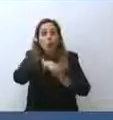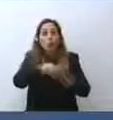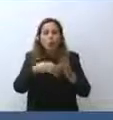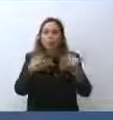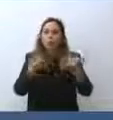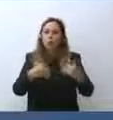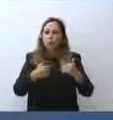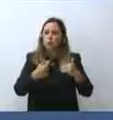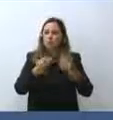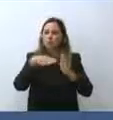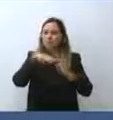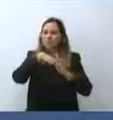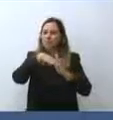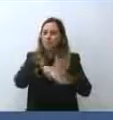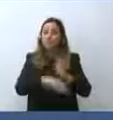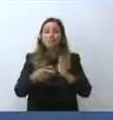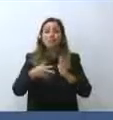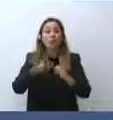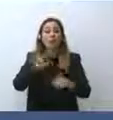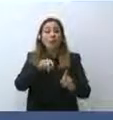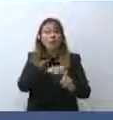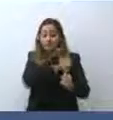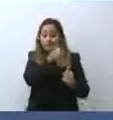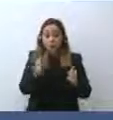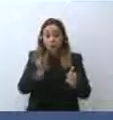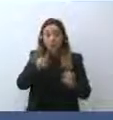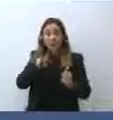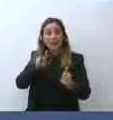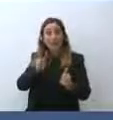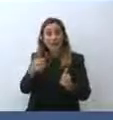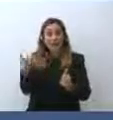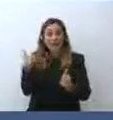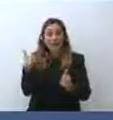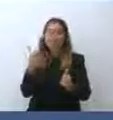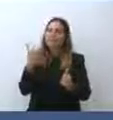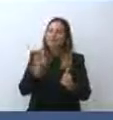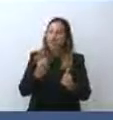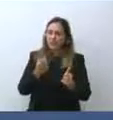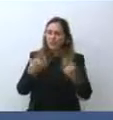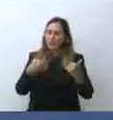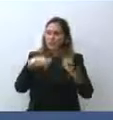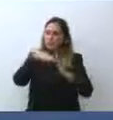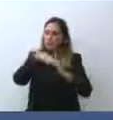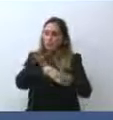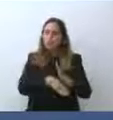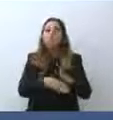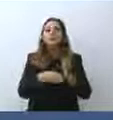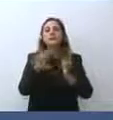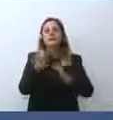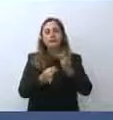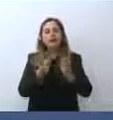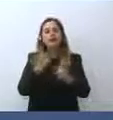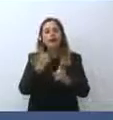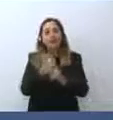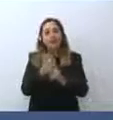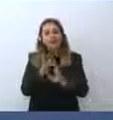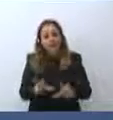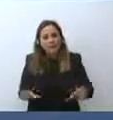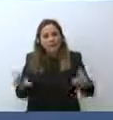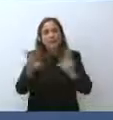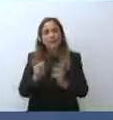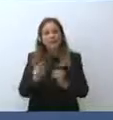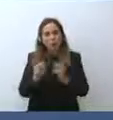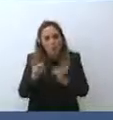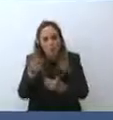decenni in Italia nel 2020. Quindi questo è in parte un grande rimbalzo che sta avvenendo un po' in